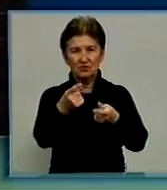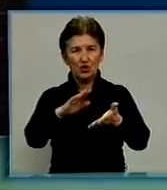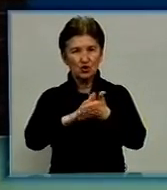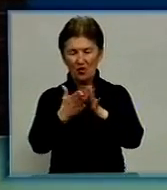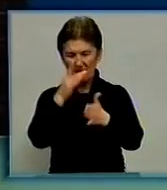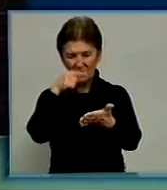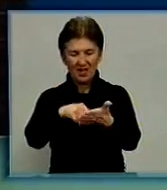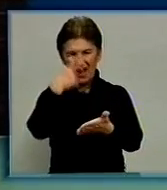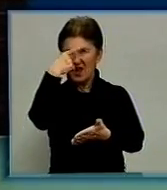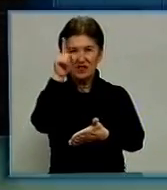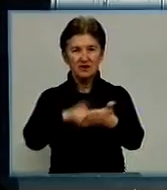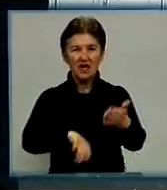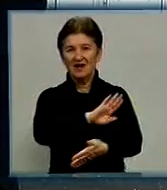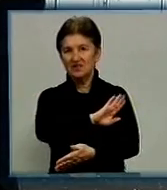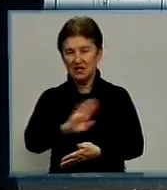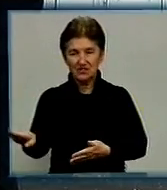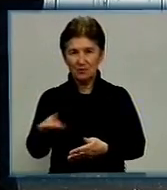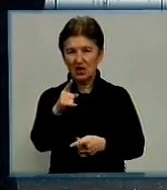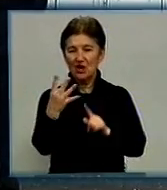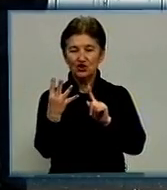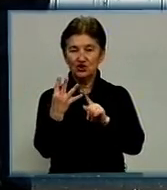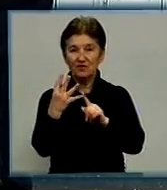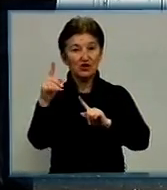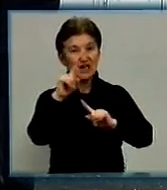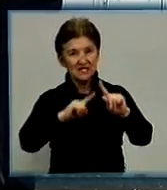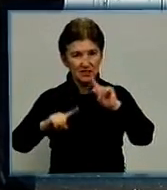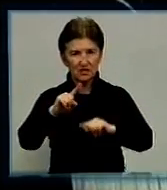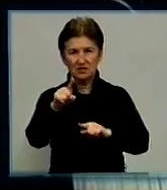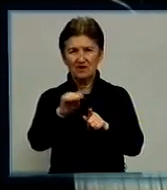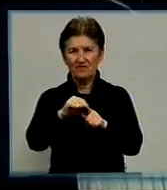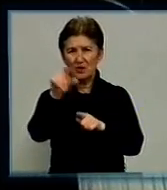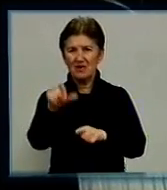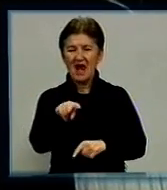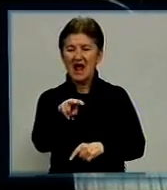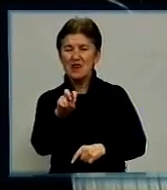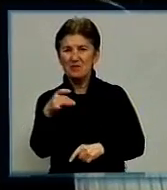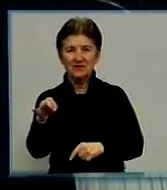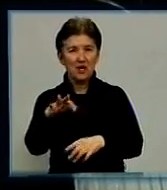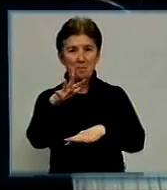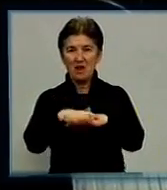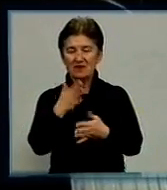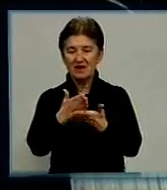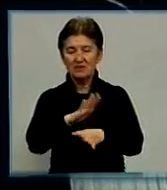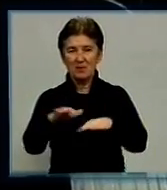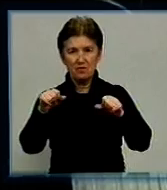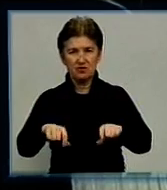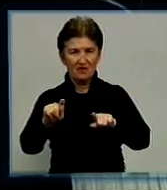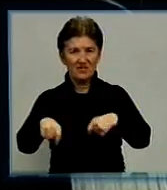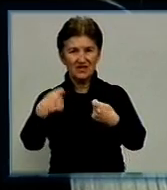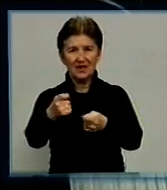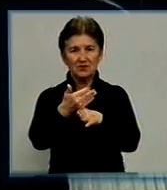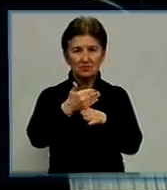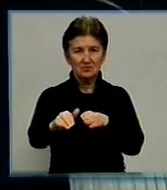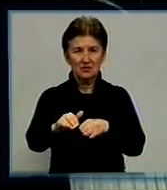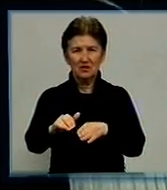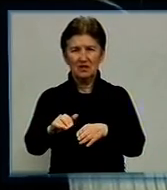недійсним. Це же четверте засідання суду у цій справі. Позивач Віктор Ліпінський намагається довести, що банк не мав права видавати йому позику в